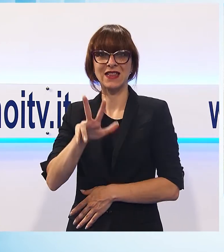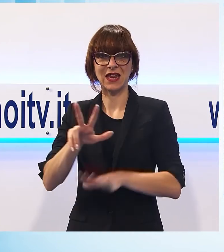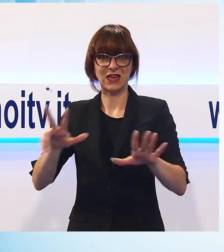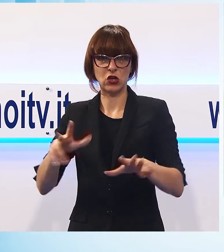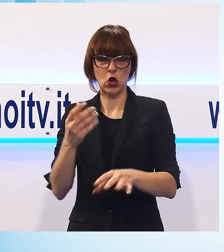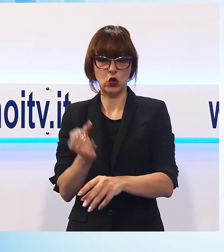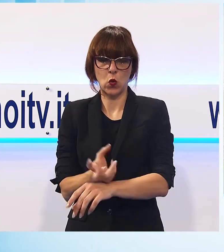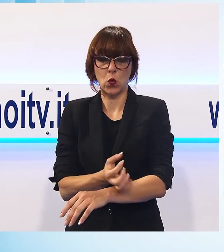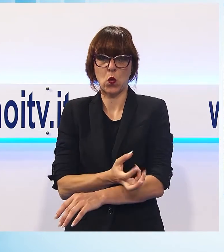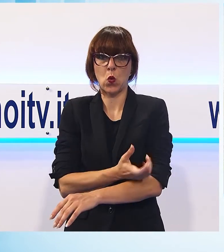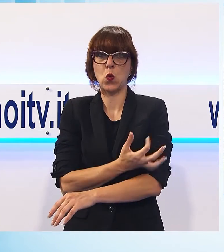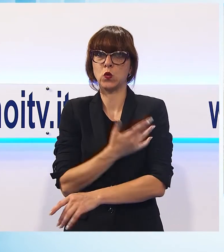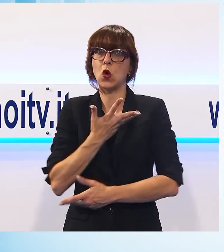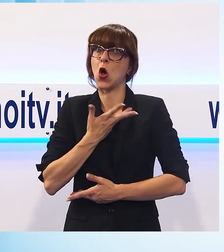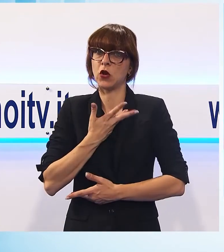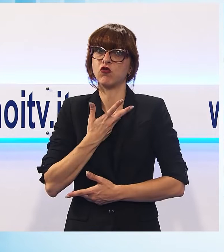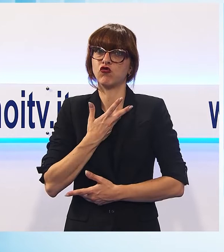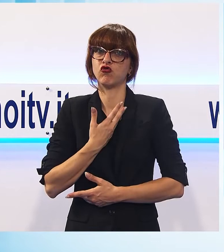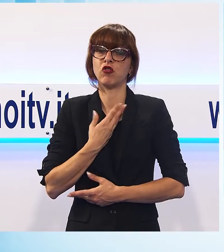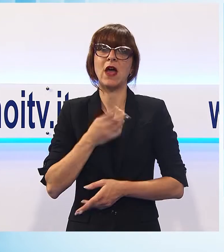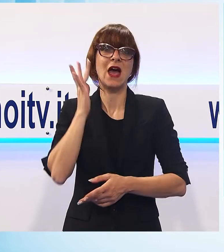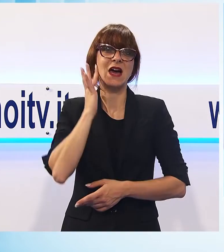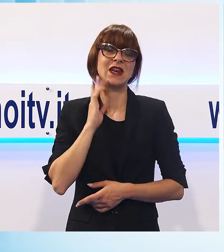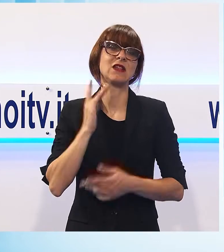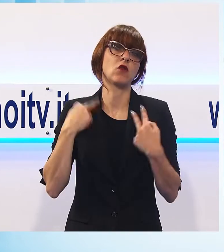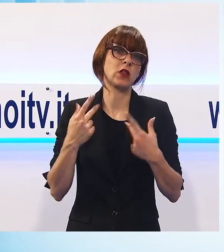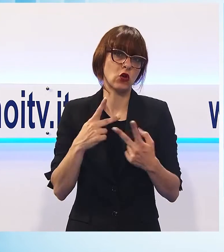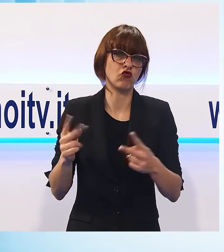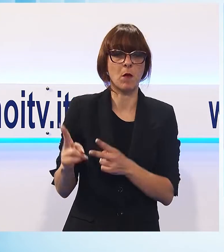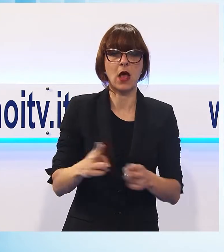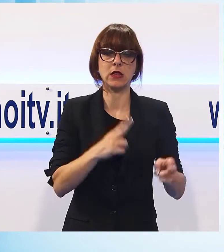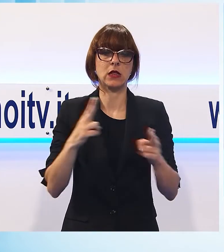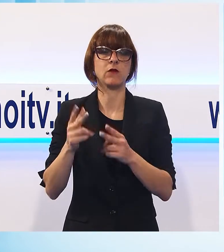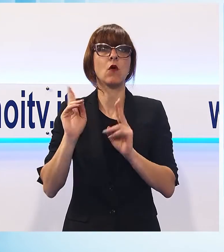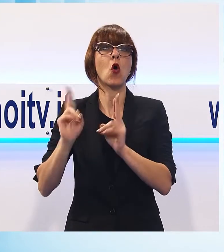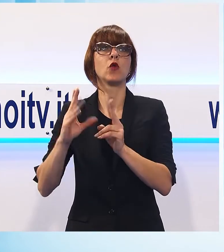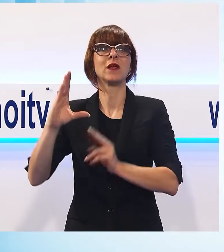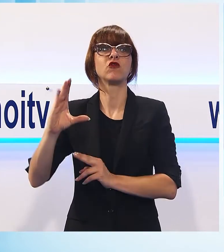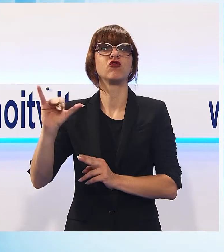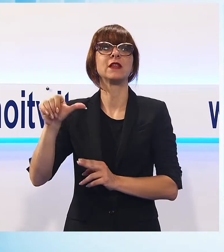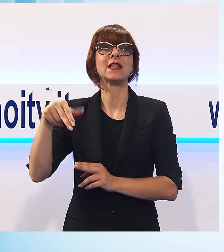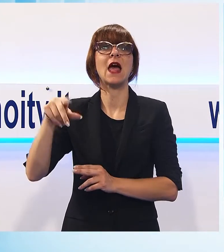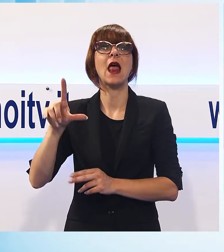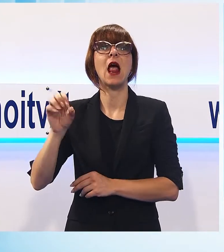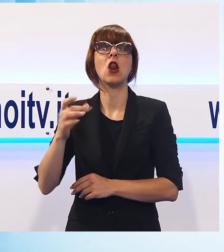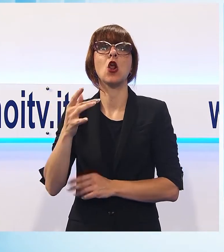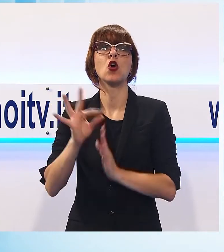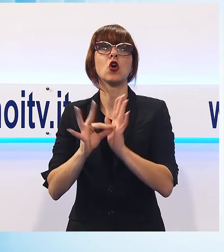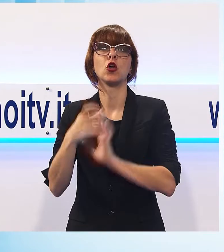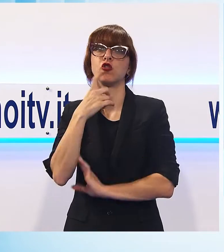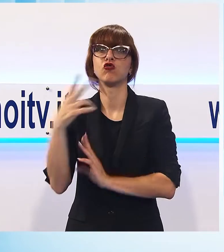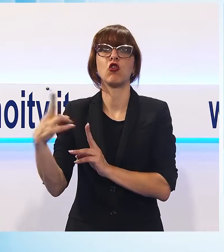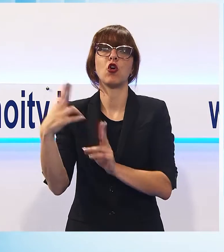non è in pericolo di vita, è stato trasferito in codice rosso a Cisanello. Sono intervenuti gli uomini della